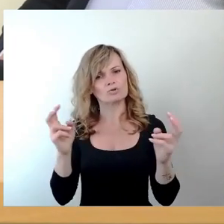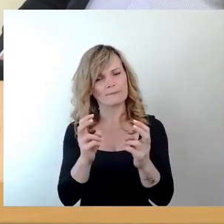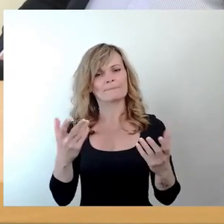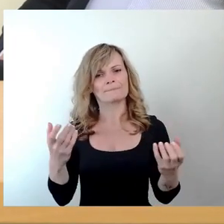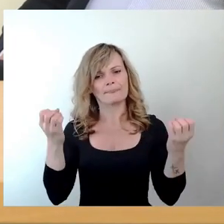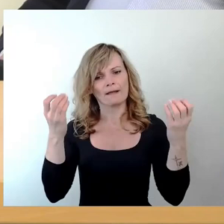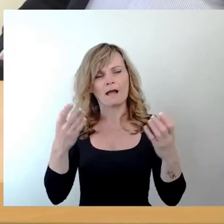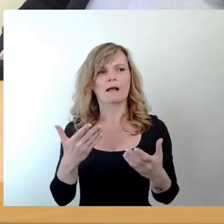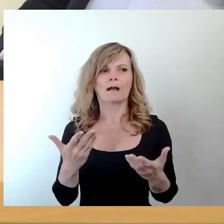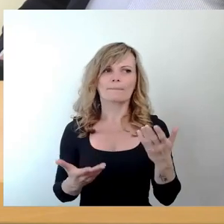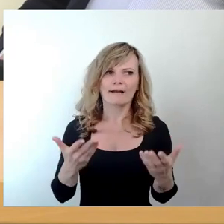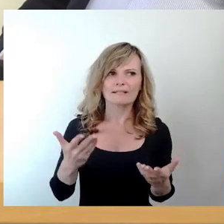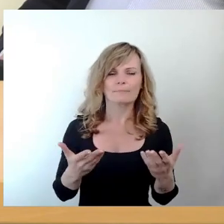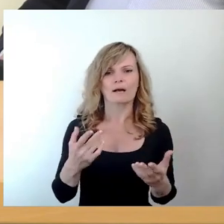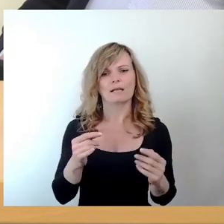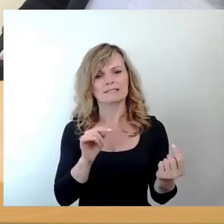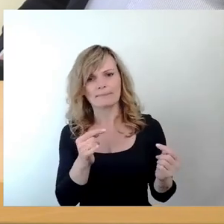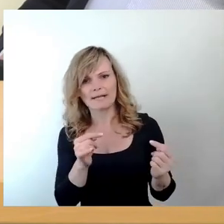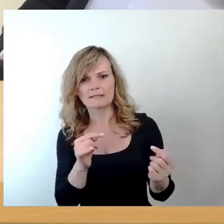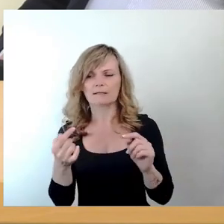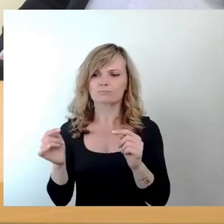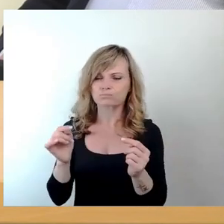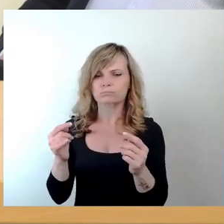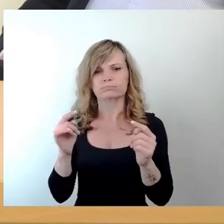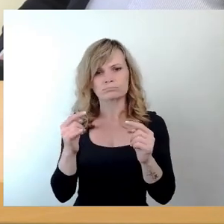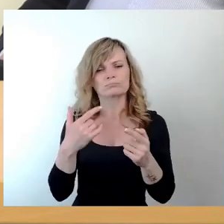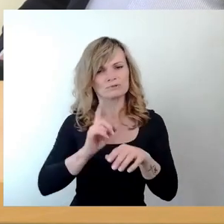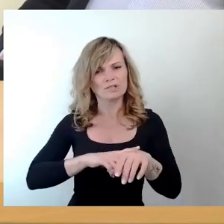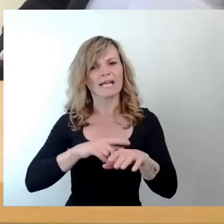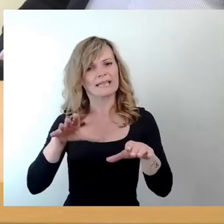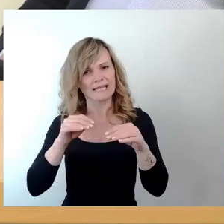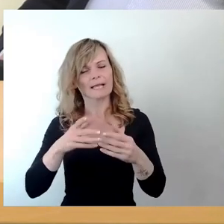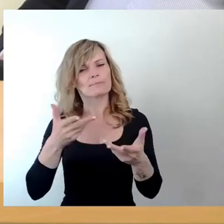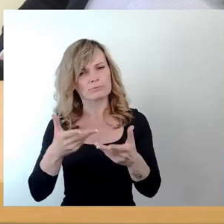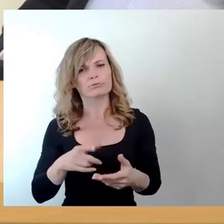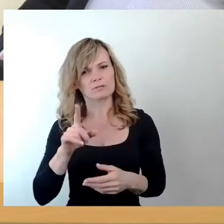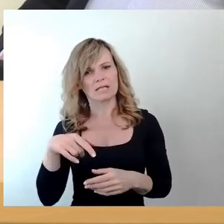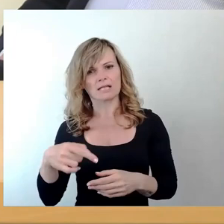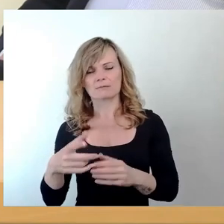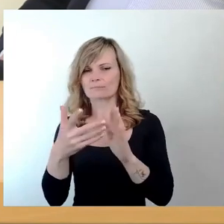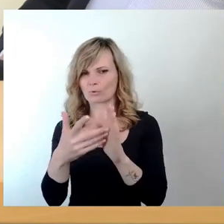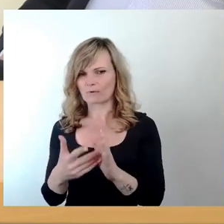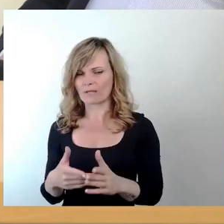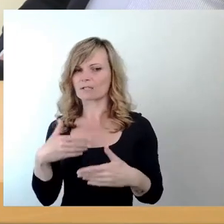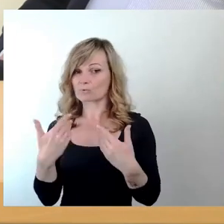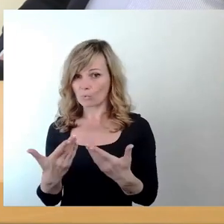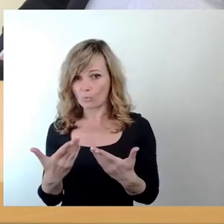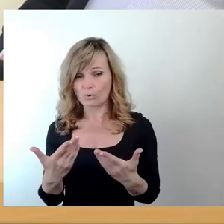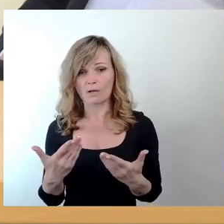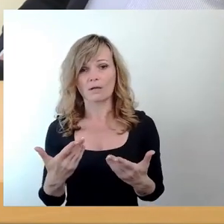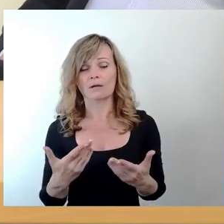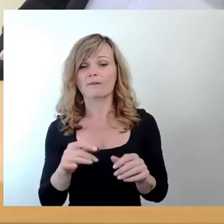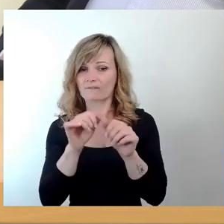Debatte auch länger Zeit nehmen. Aber auch das werden wir überprüfen müssen, ob das so in der Form